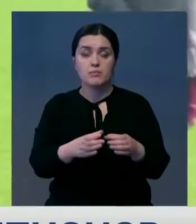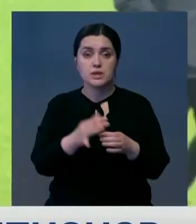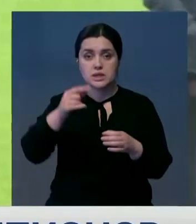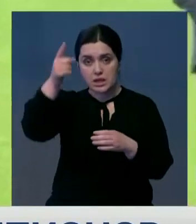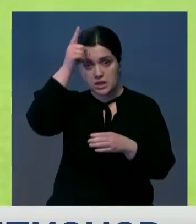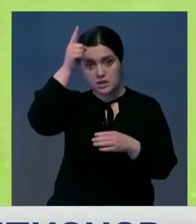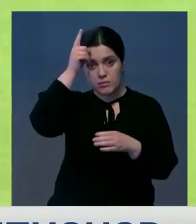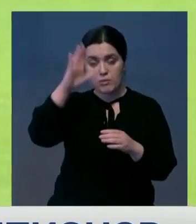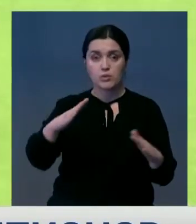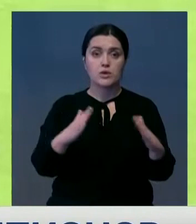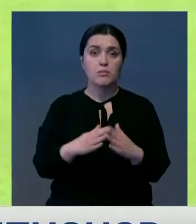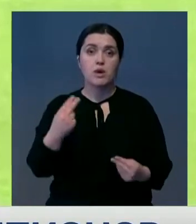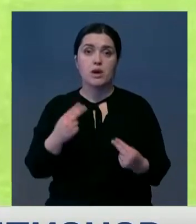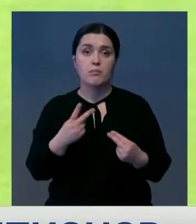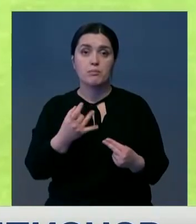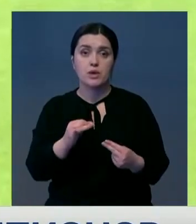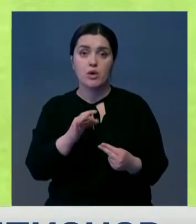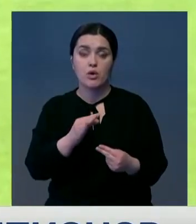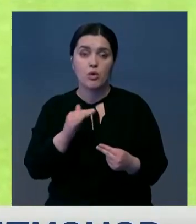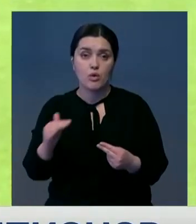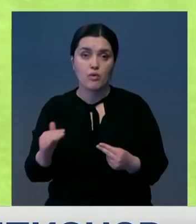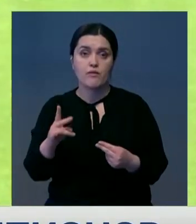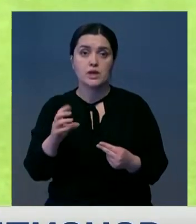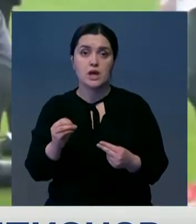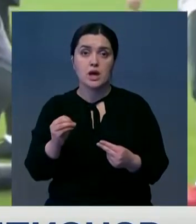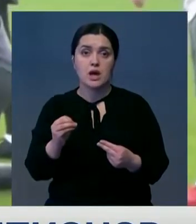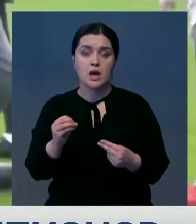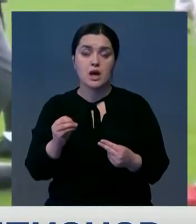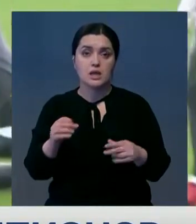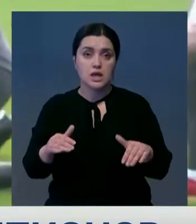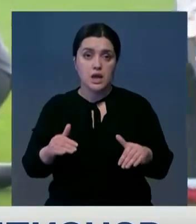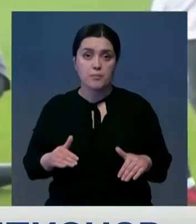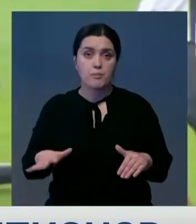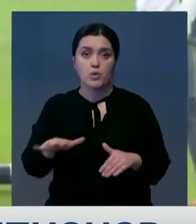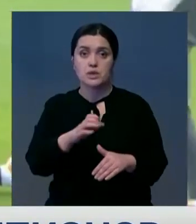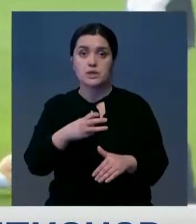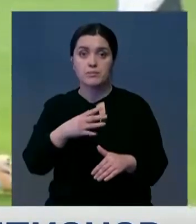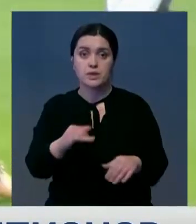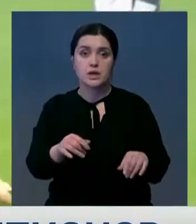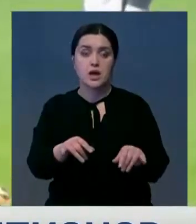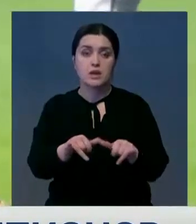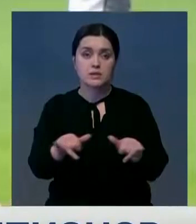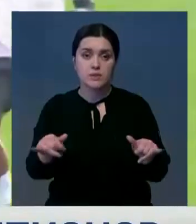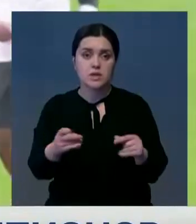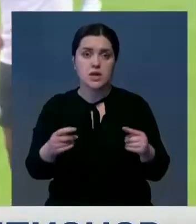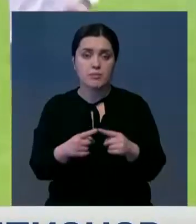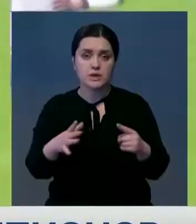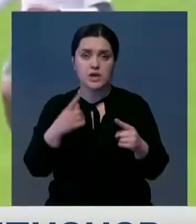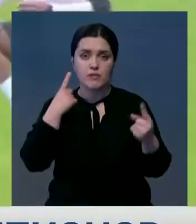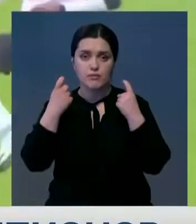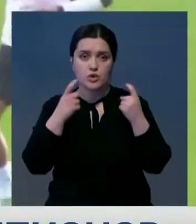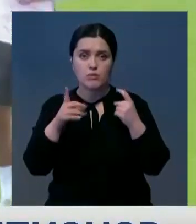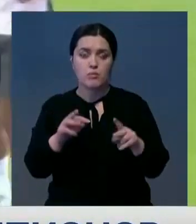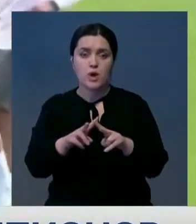Таким образом, две команды из Германии проведут домашние игры плей-офф на нейтральном поле. В СМИ также распространяется